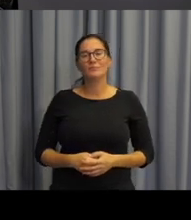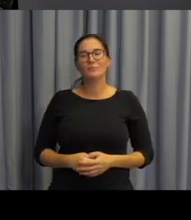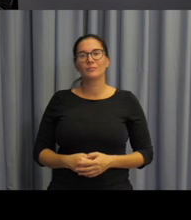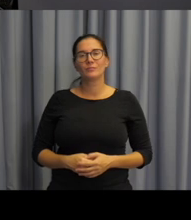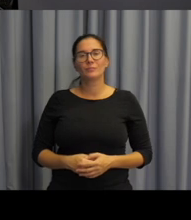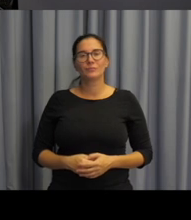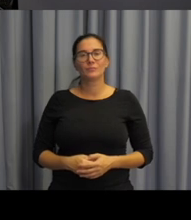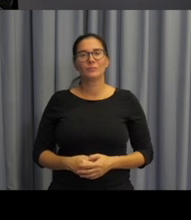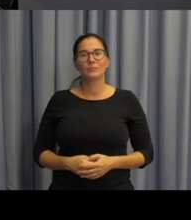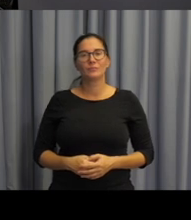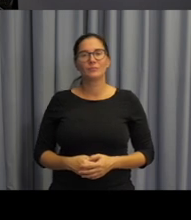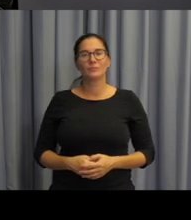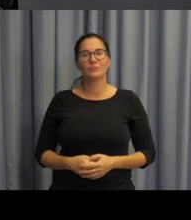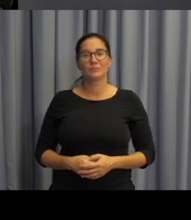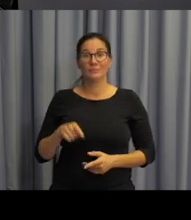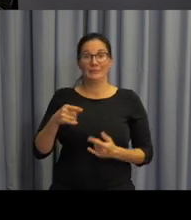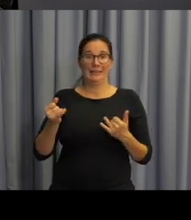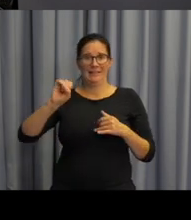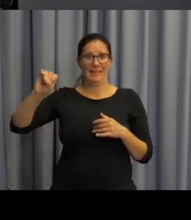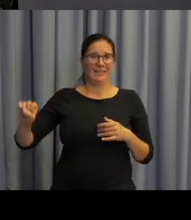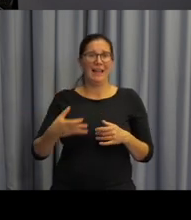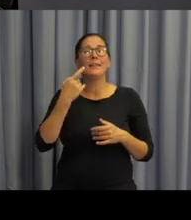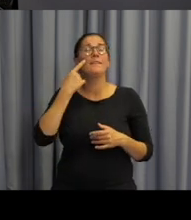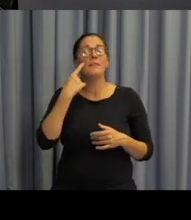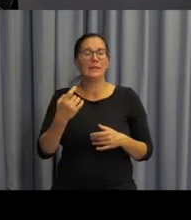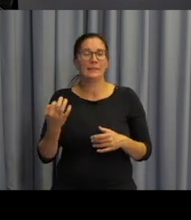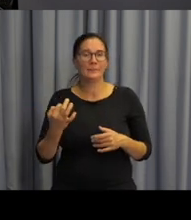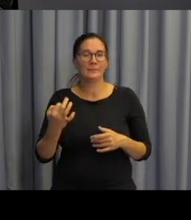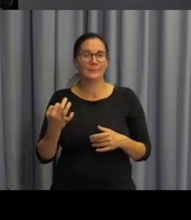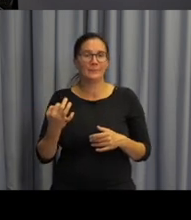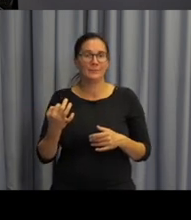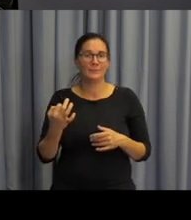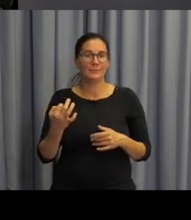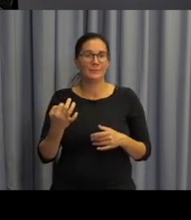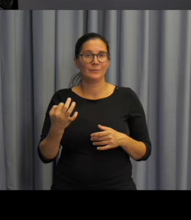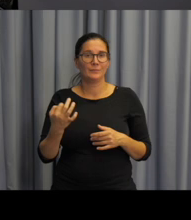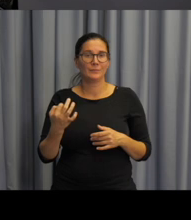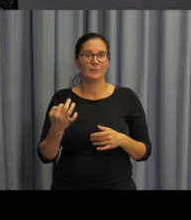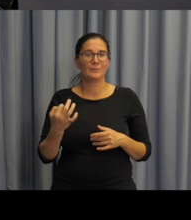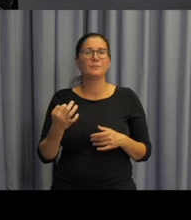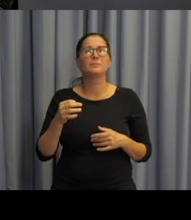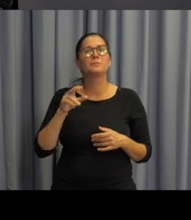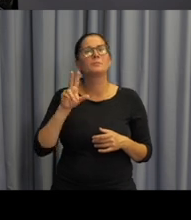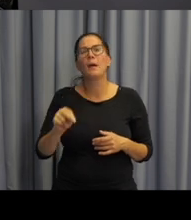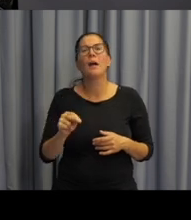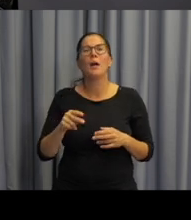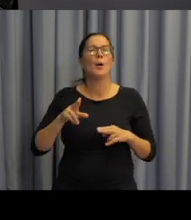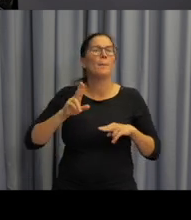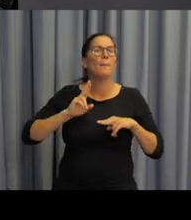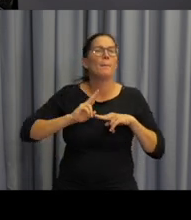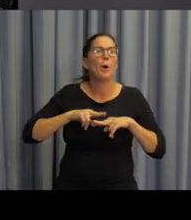A tady na tomto slajdu vidíme, jakým způsobem prakticky